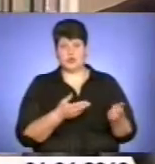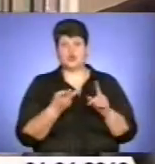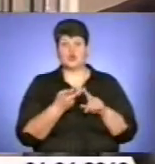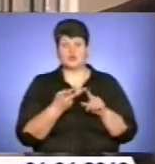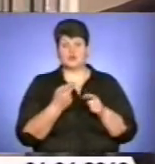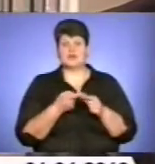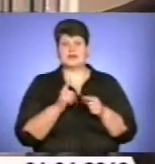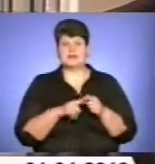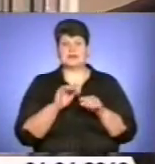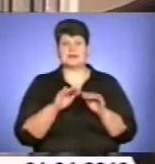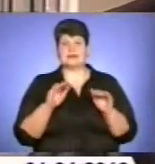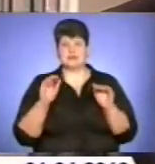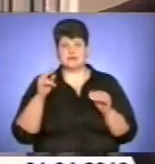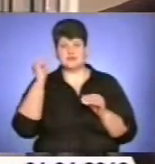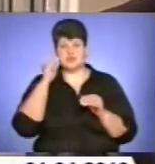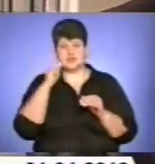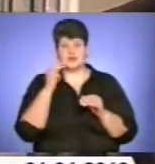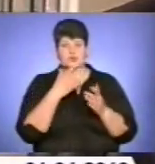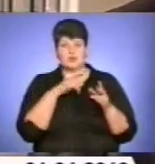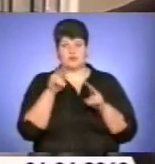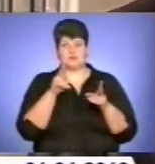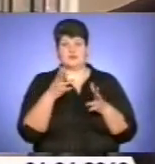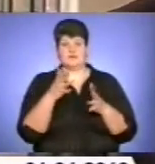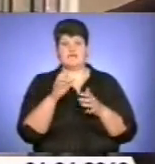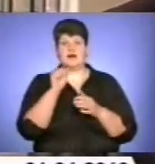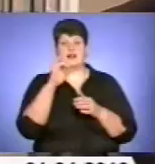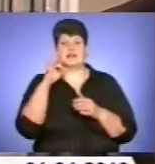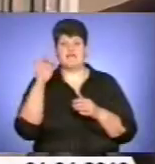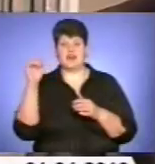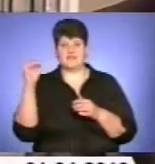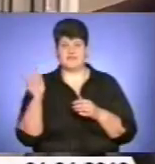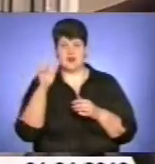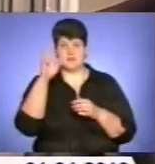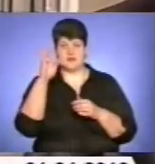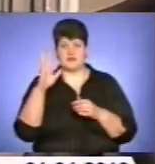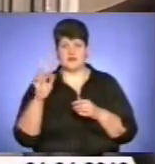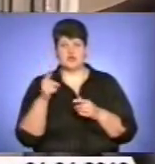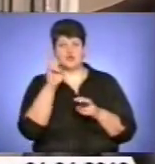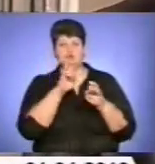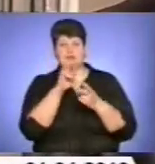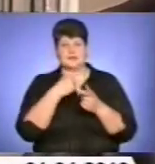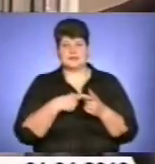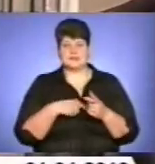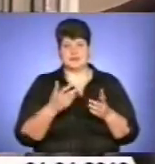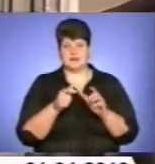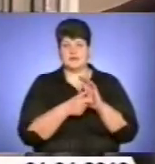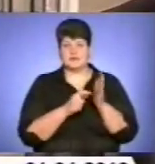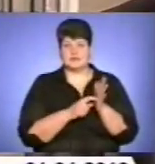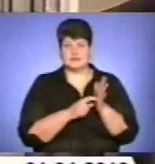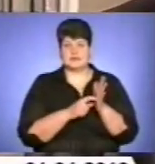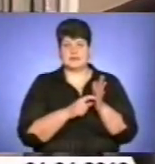учні навчаються орієнтуватися в алфавітних списках, шукати себе, шукати аудиторію. Вони не губляться. По-третє, вони